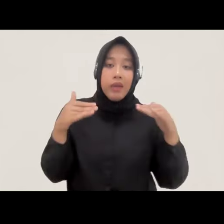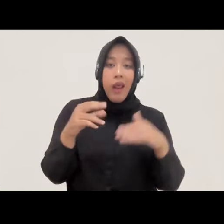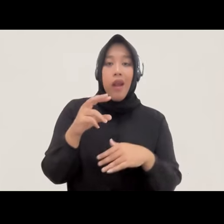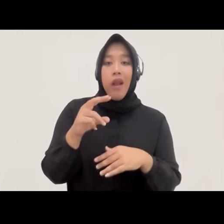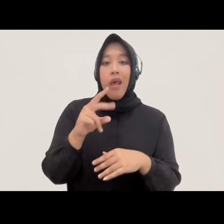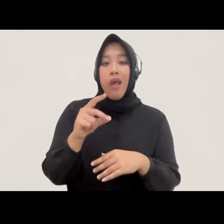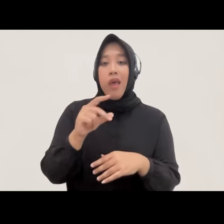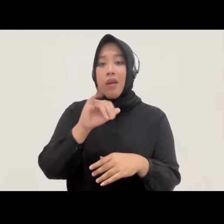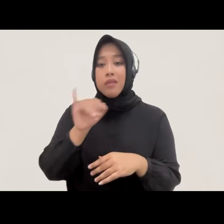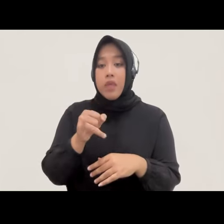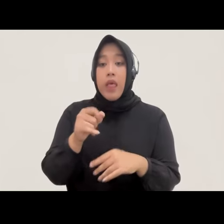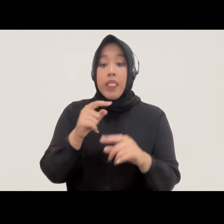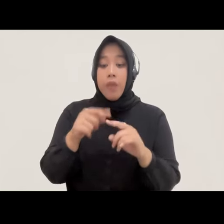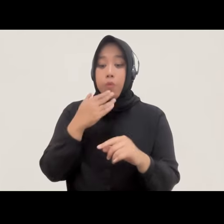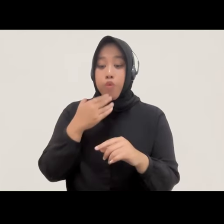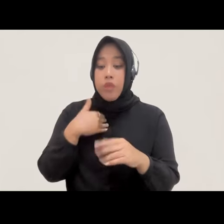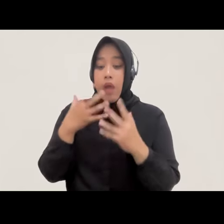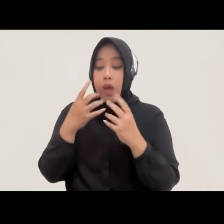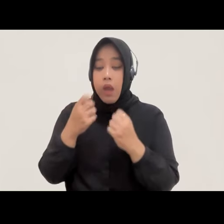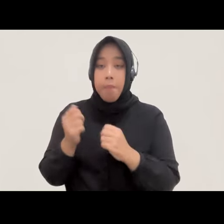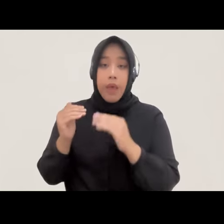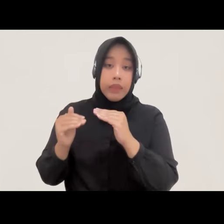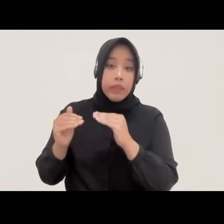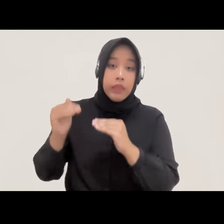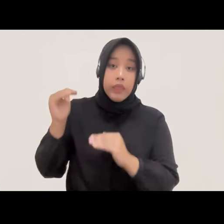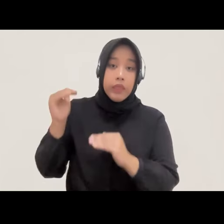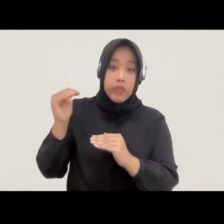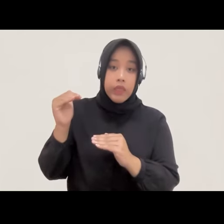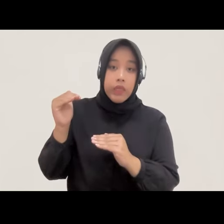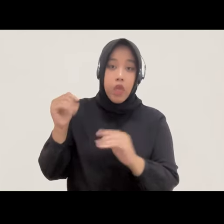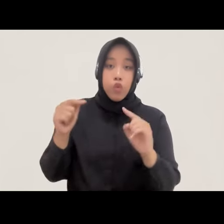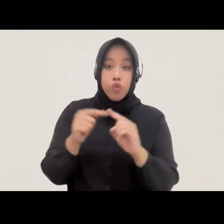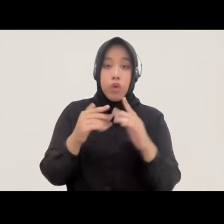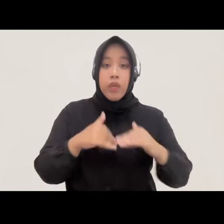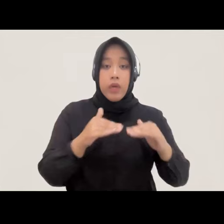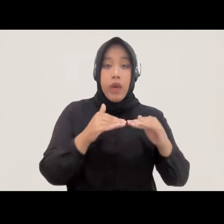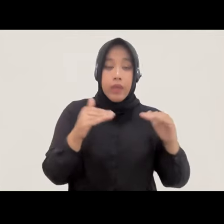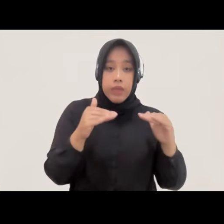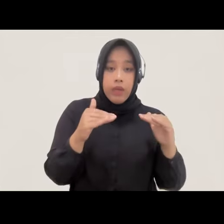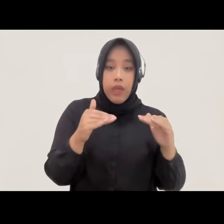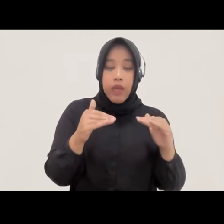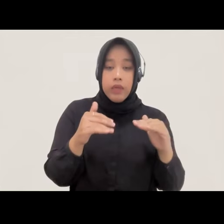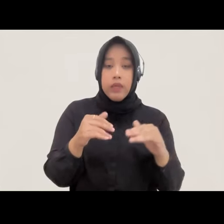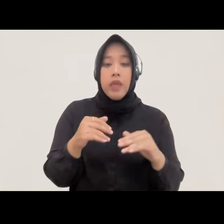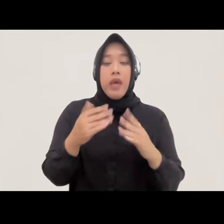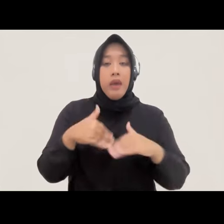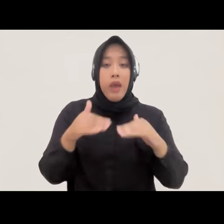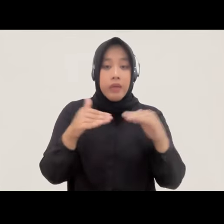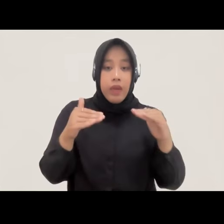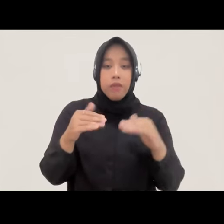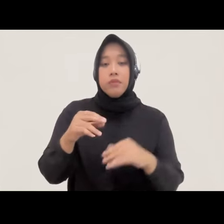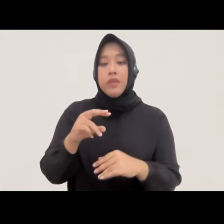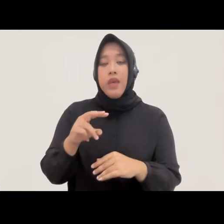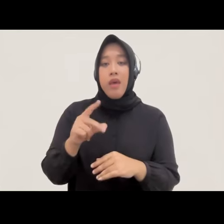memiliki harapan yang tinggi untuk penyelesaian untuk keadilan untuk implementasi keadilan restoratif maaf nah